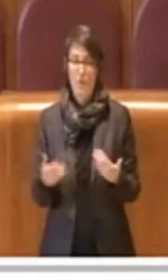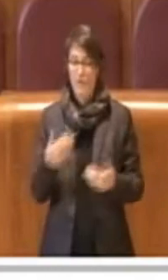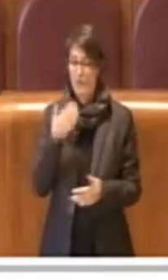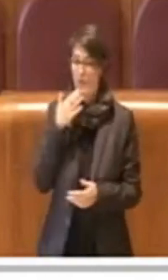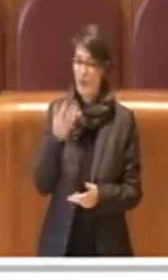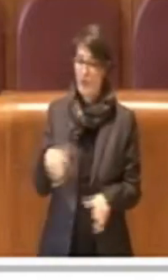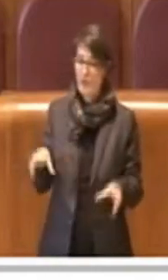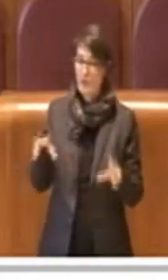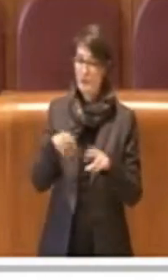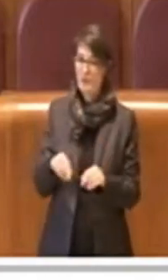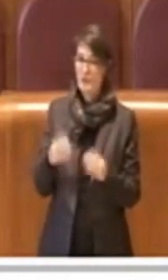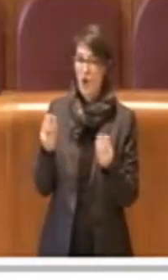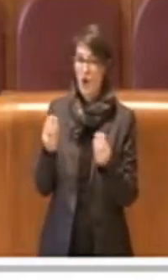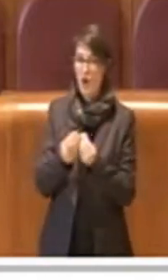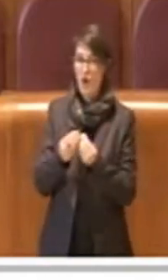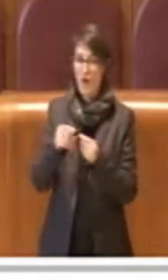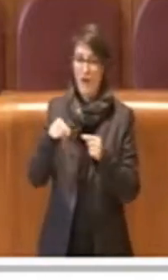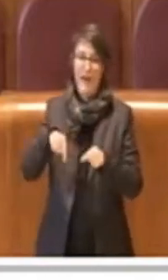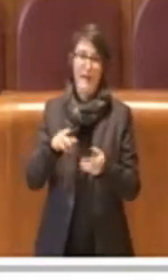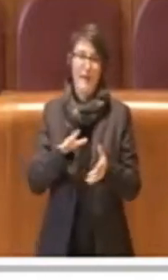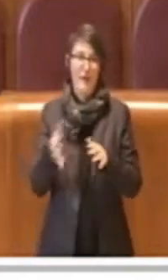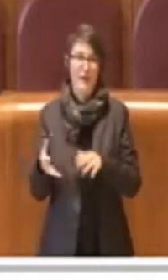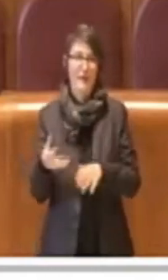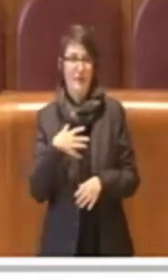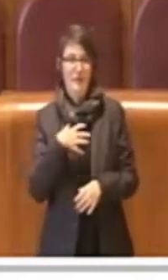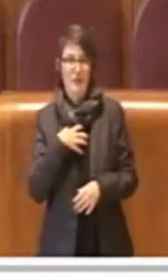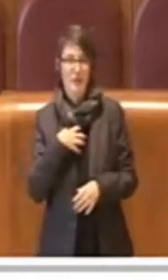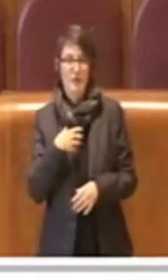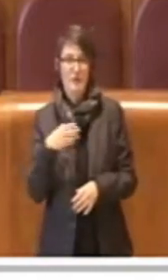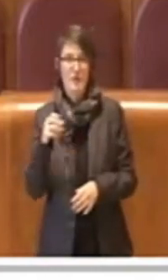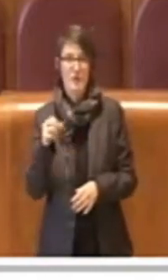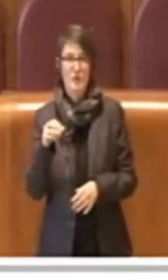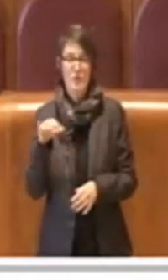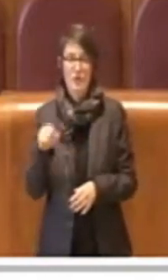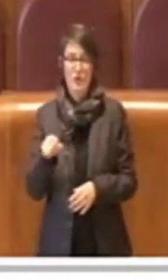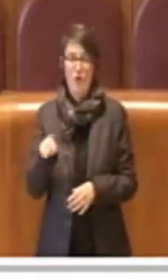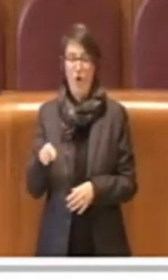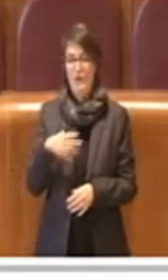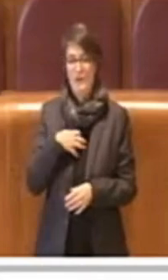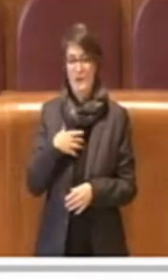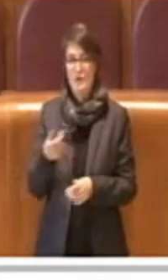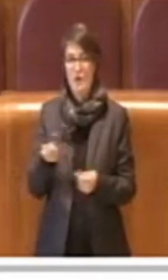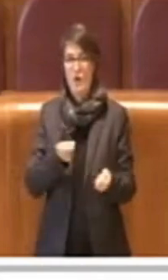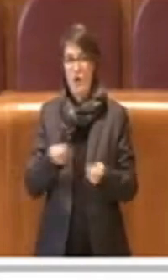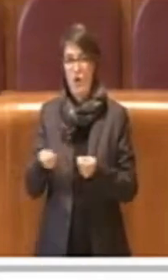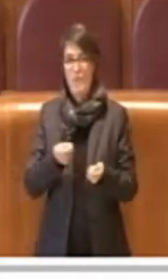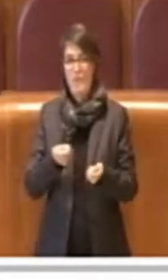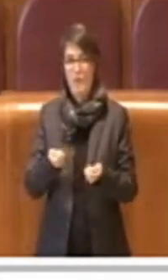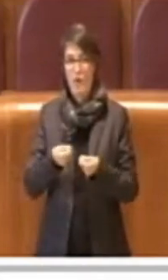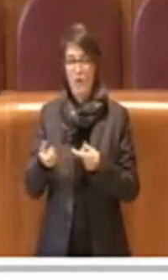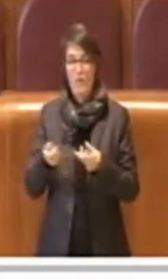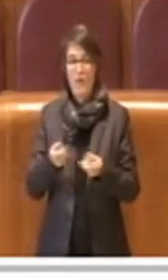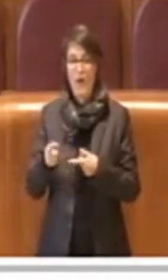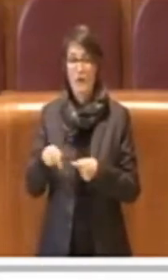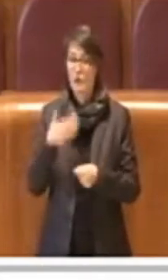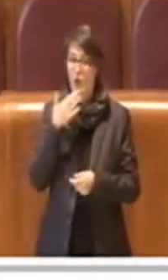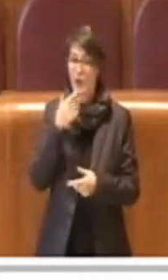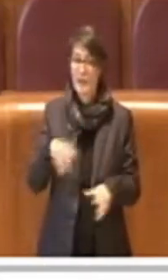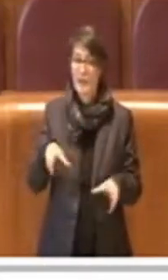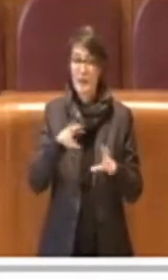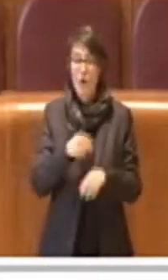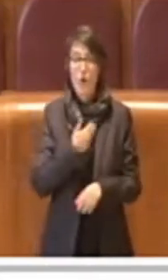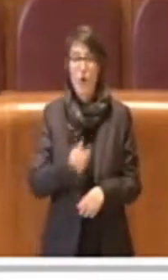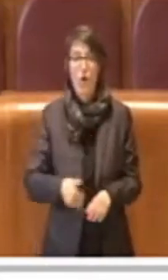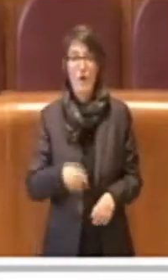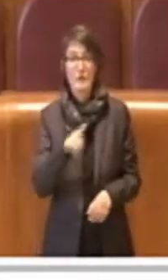attuale assessore Coglia al commercio, ringrazio ancora una volta il consigliere Zannola con quale insomma